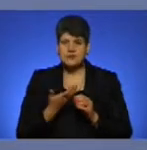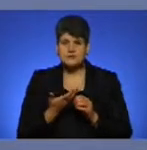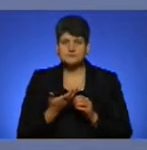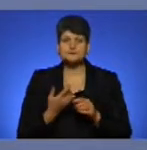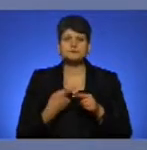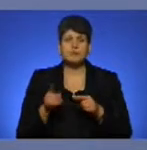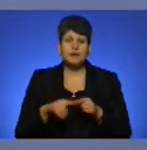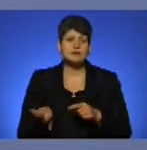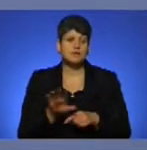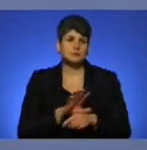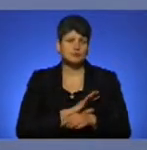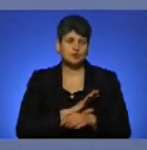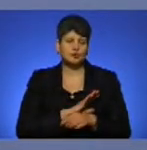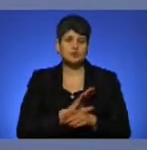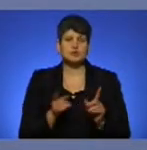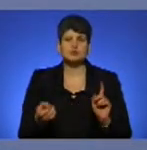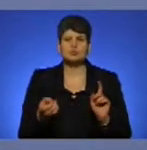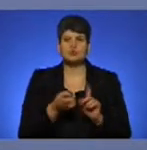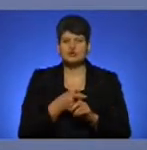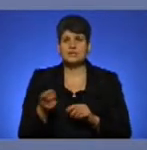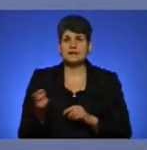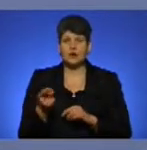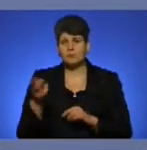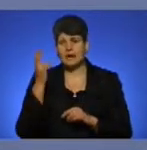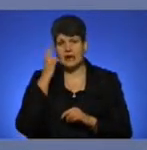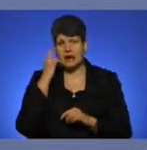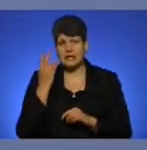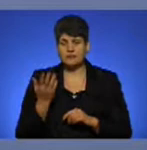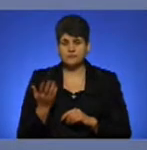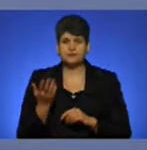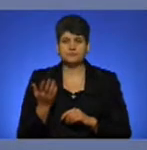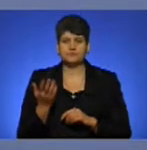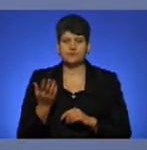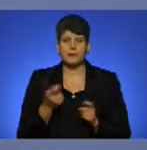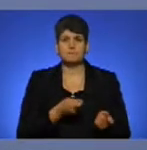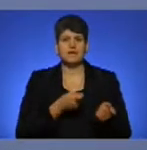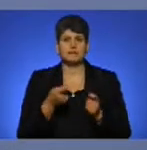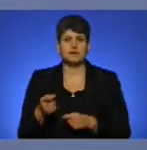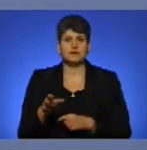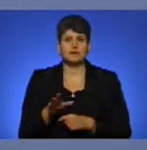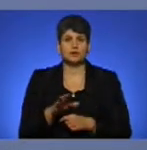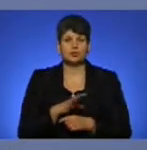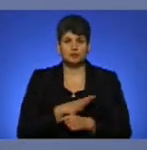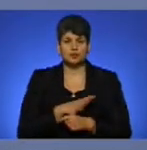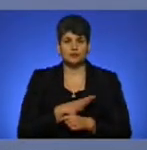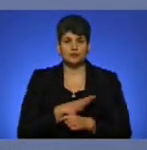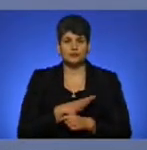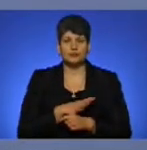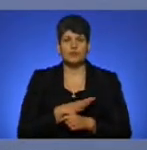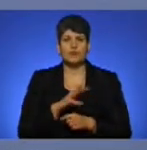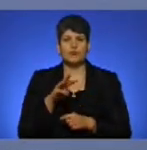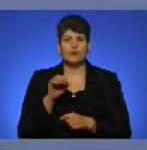Це було сполучення Тернопіль-Київ. Перевізником був авіакомпанія «Мотор